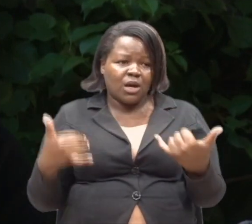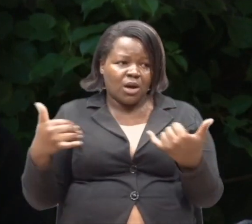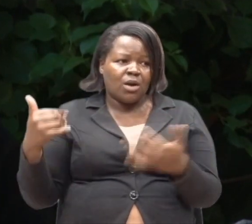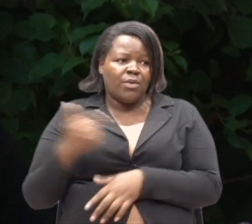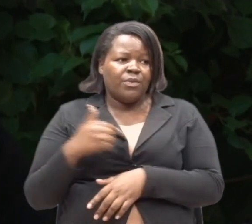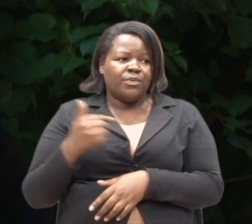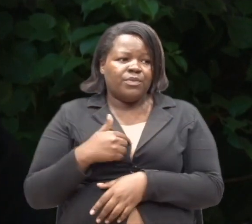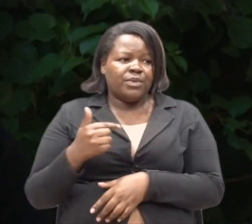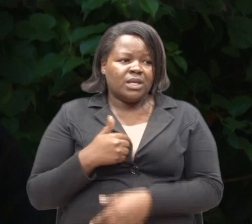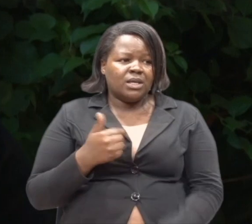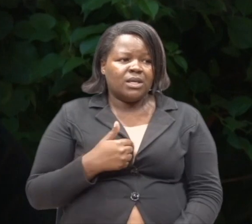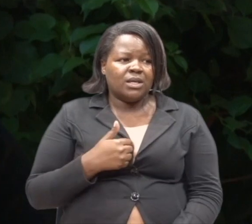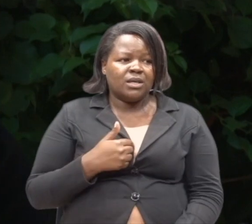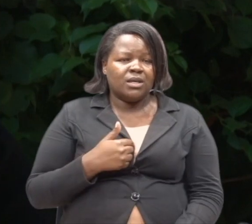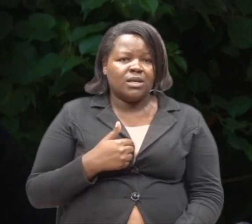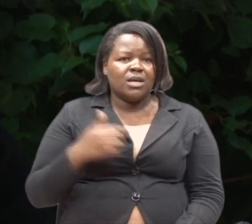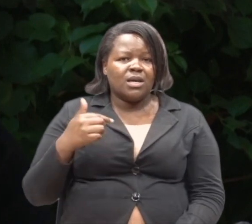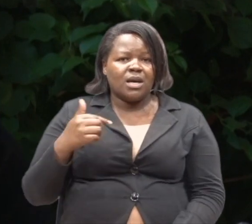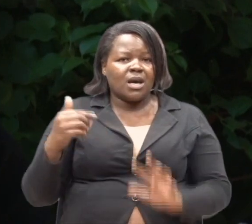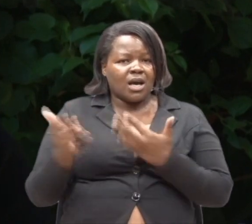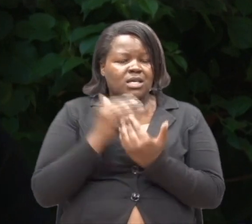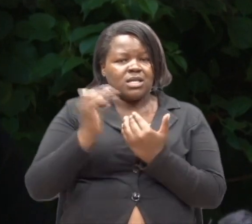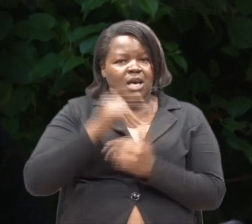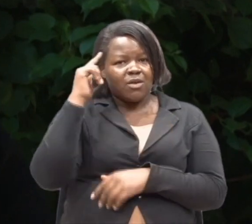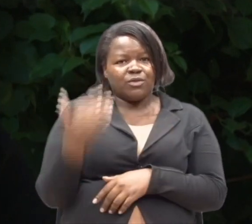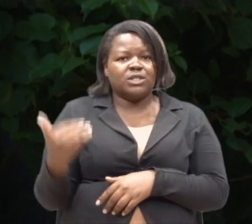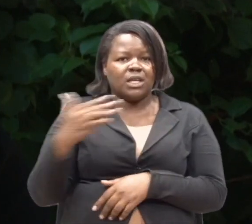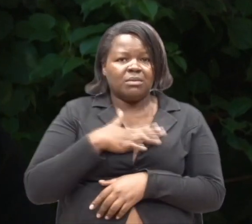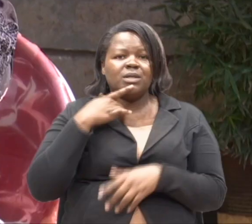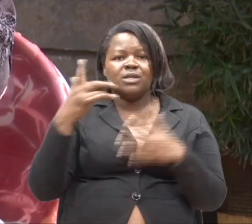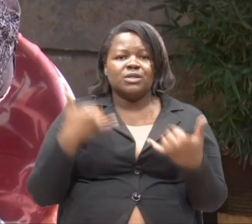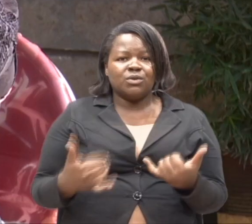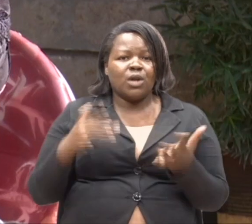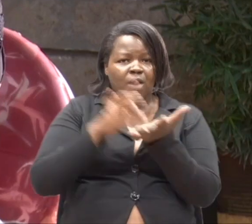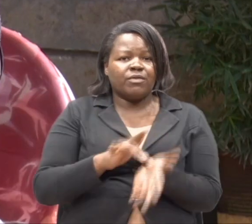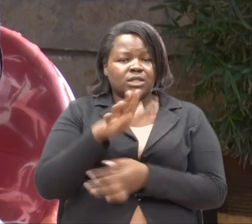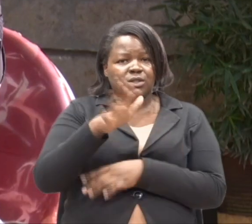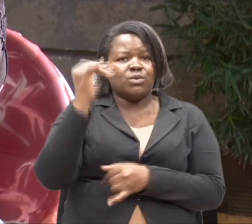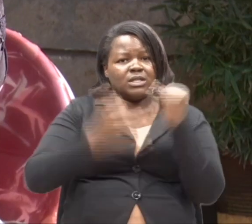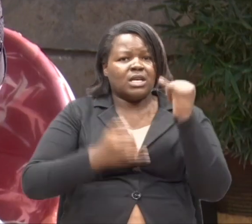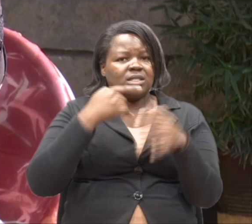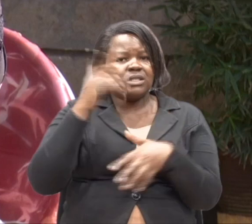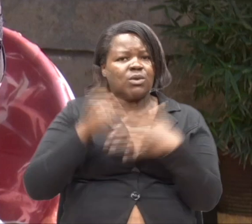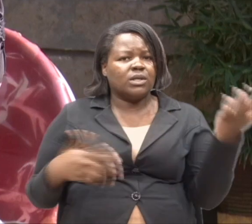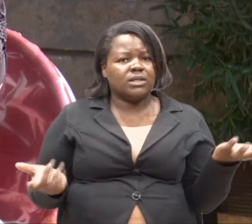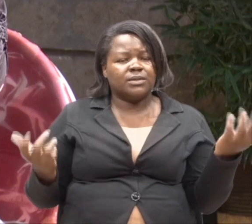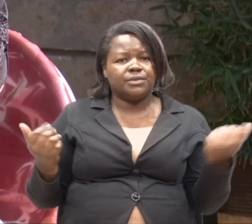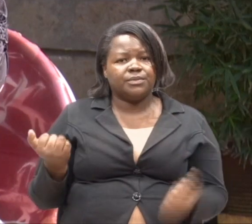chunga mtoto, nikona mtoto mdogo. Kwa hivu, himizo lako la muisho ni kusema nini?